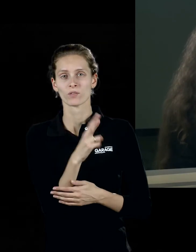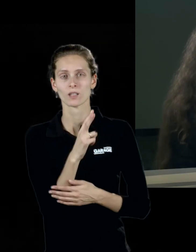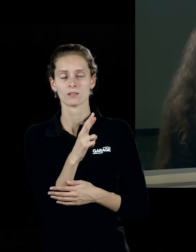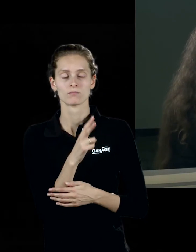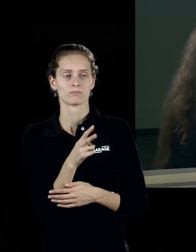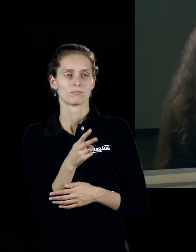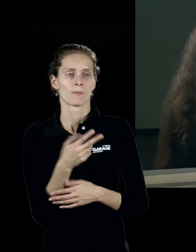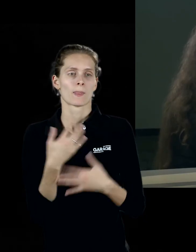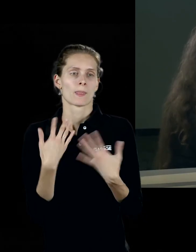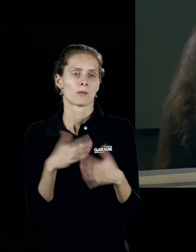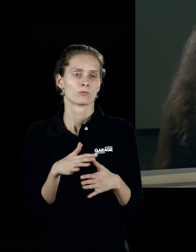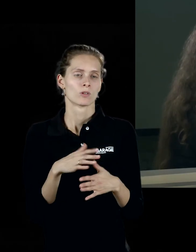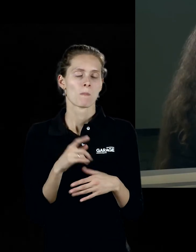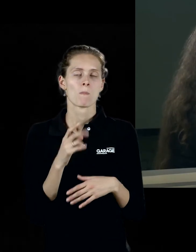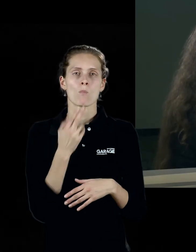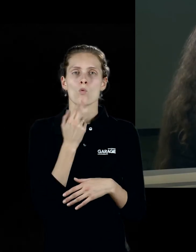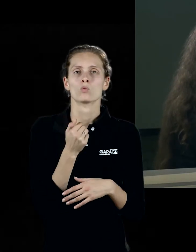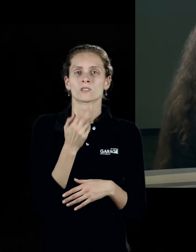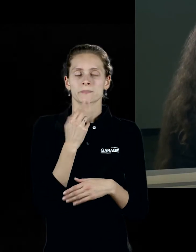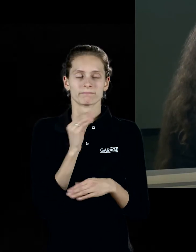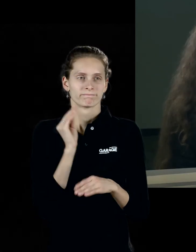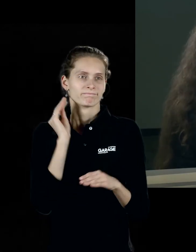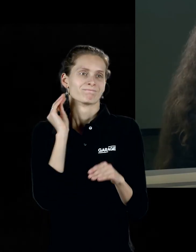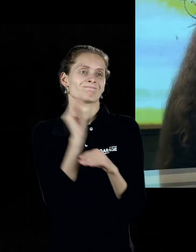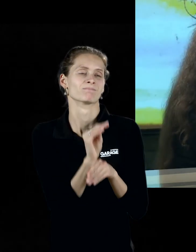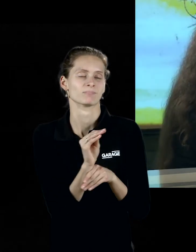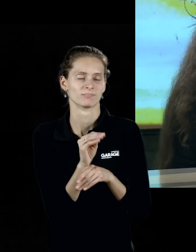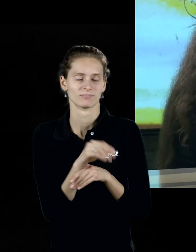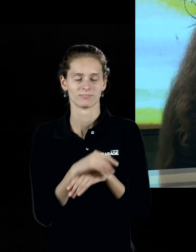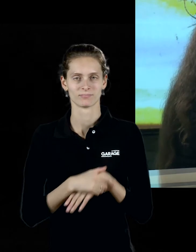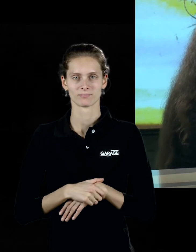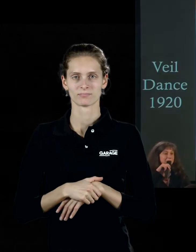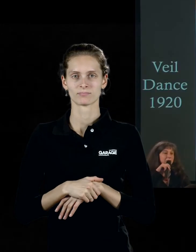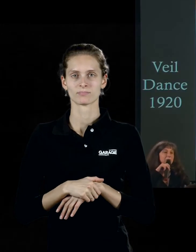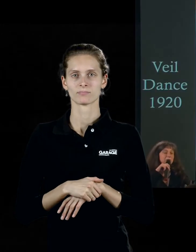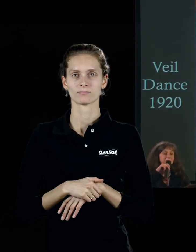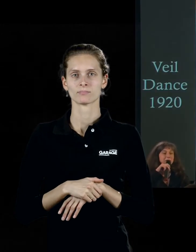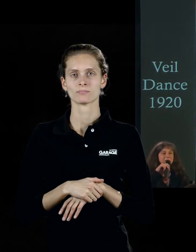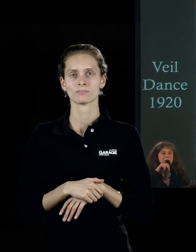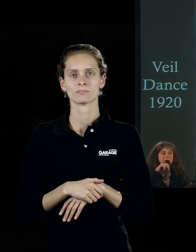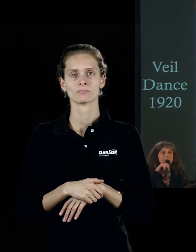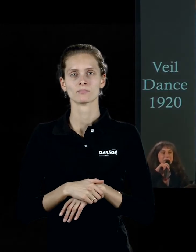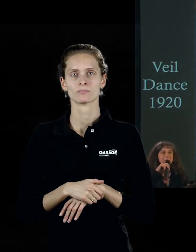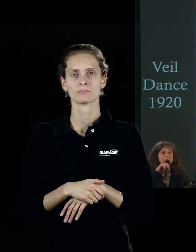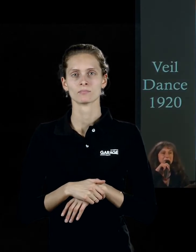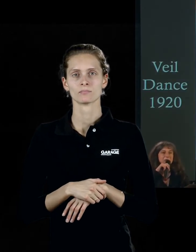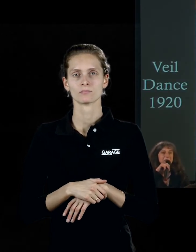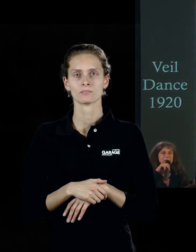почти мультипликационного персонажа, которого придумал Пауль Клея. И вот